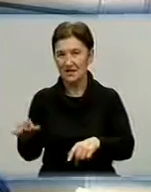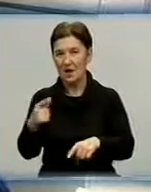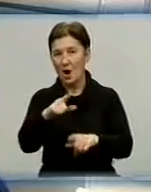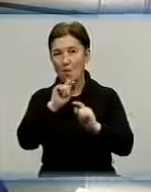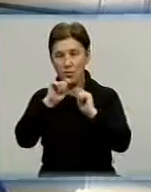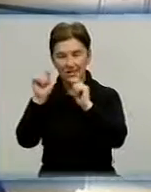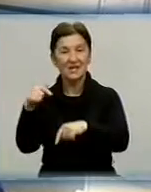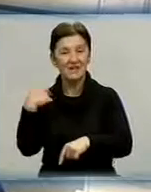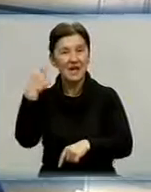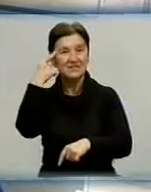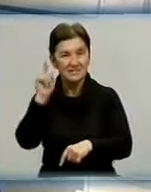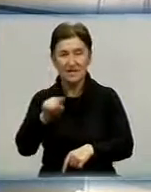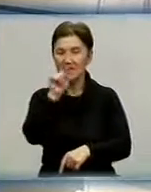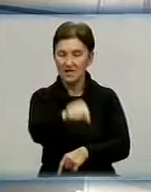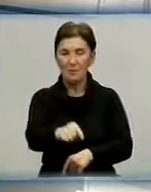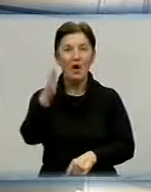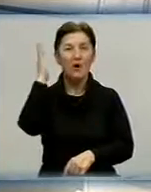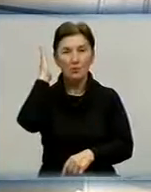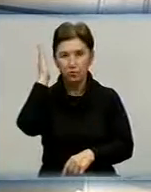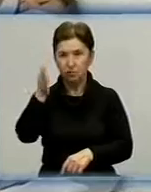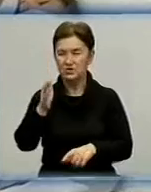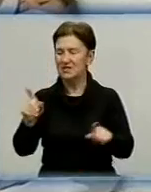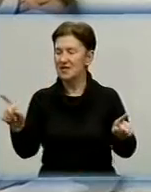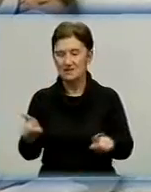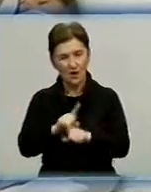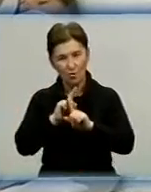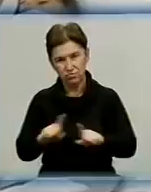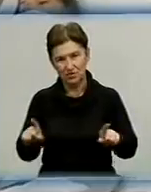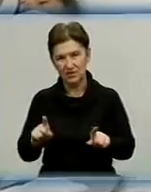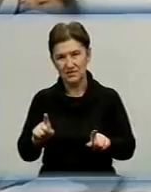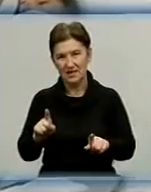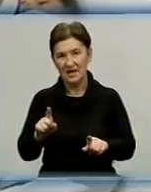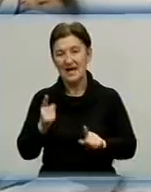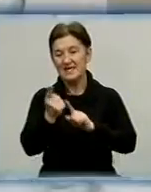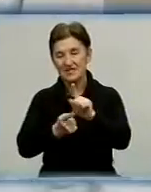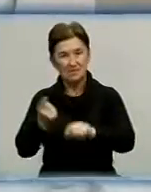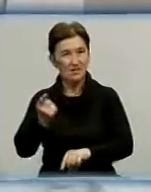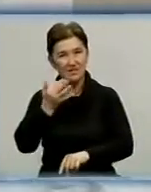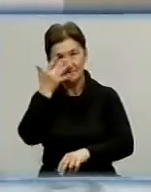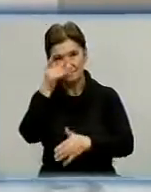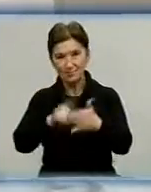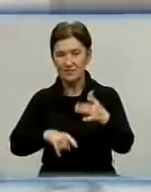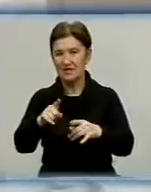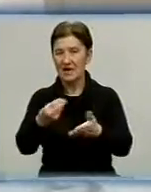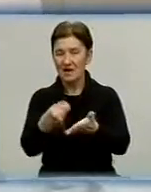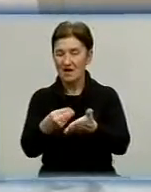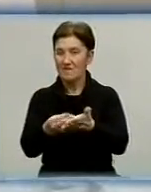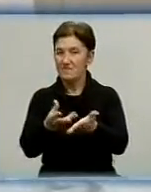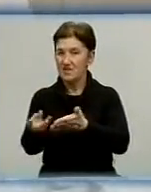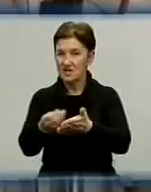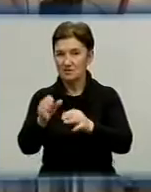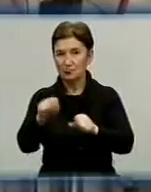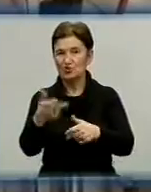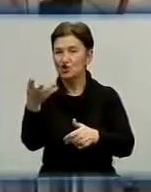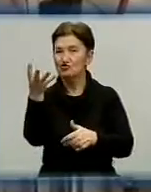знаю, що там буде дуже необычно. Змін прагнуть і медики. Кажуть, якщо фінансування збільшать, можуть працювати у чотири